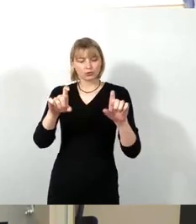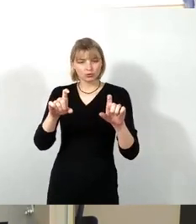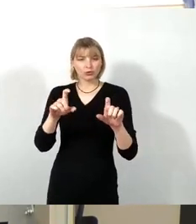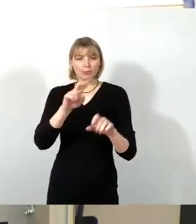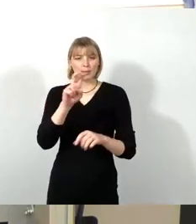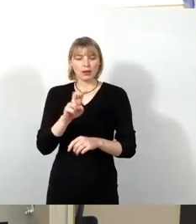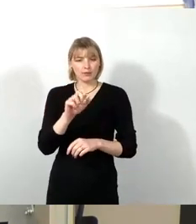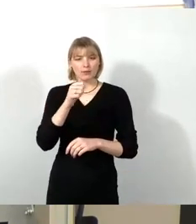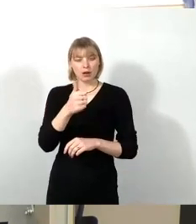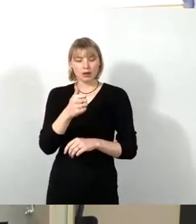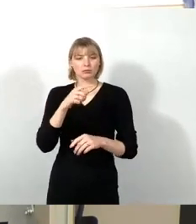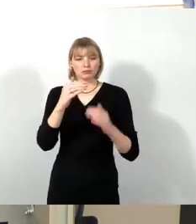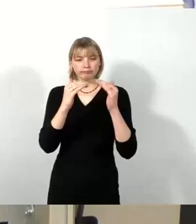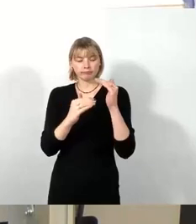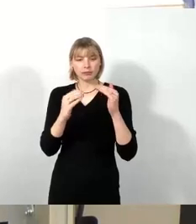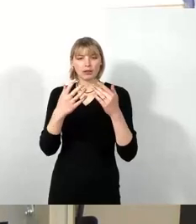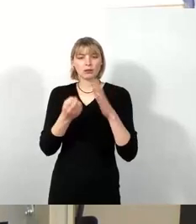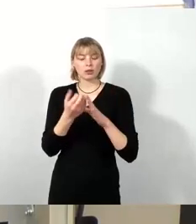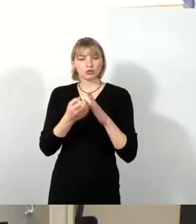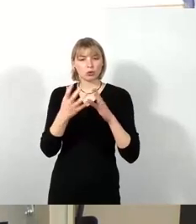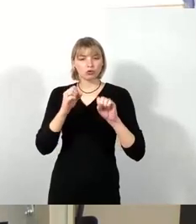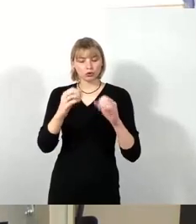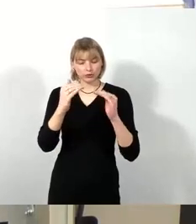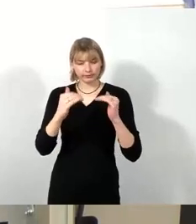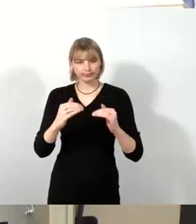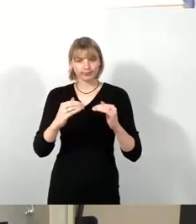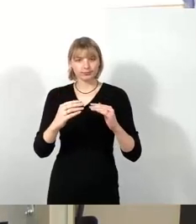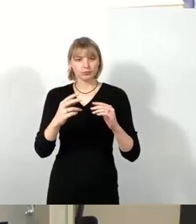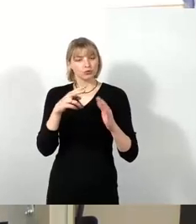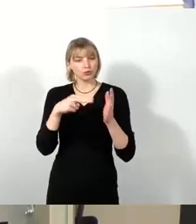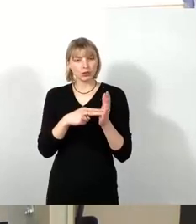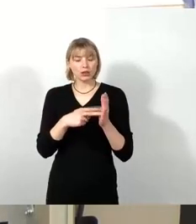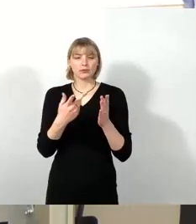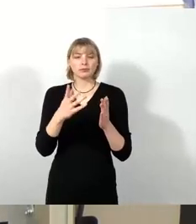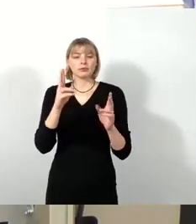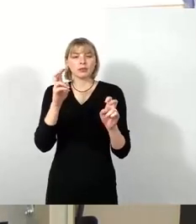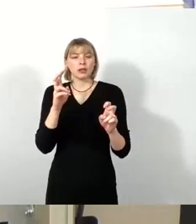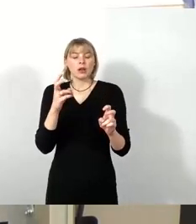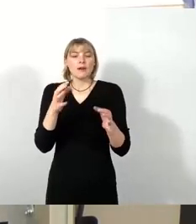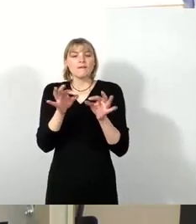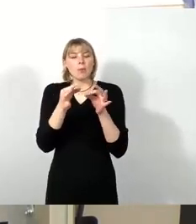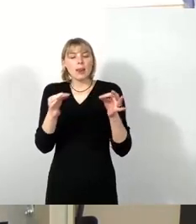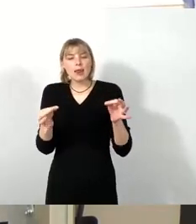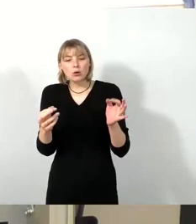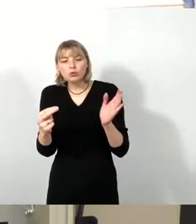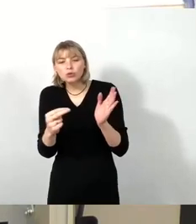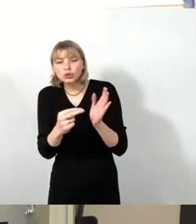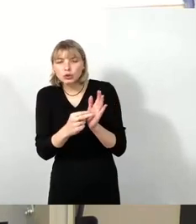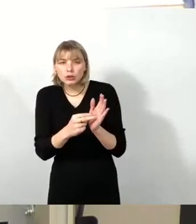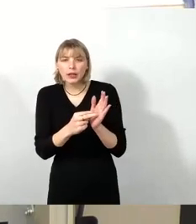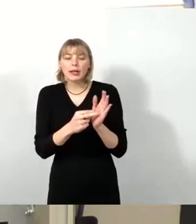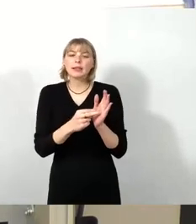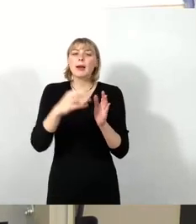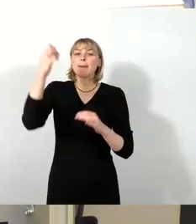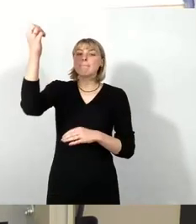und so ein bisschen lächerlich gemacht, weil da sich angeblich die Formulierung drin finden soll, die Beleuchtung darf